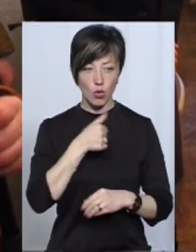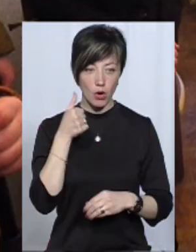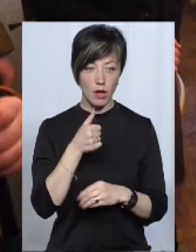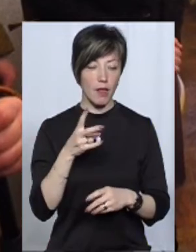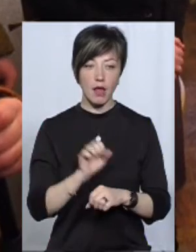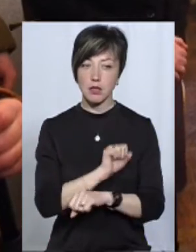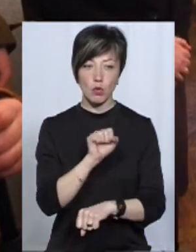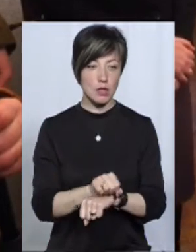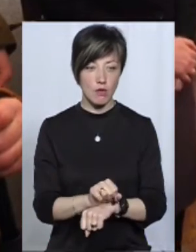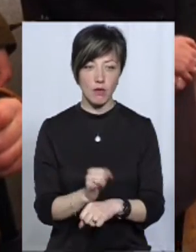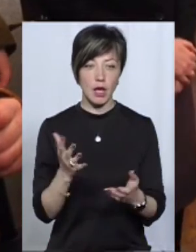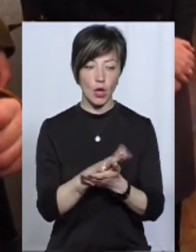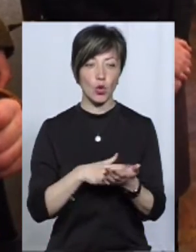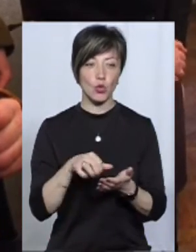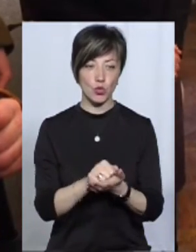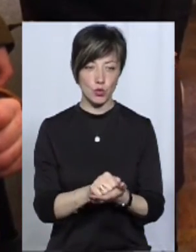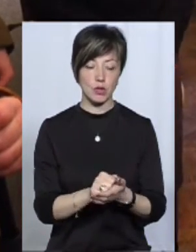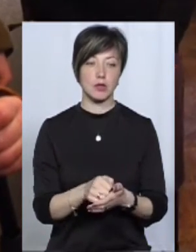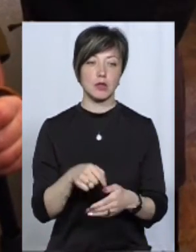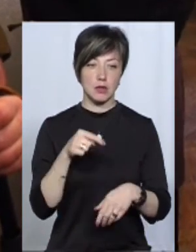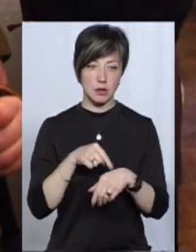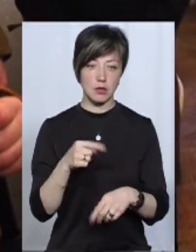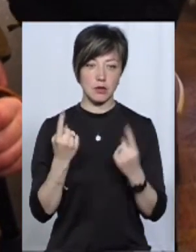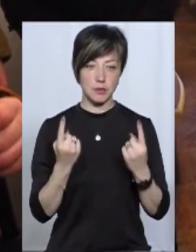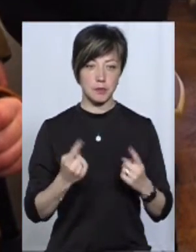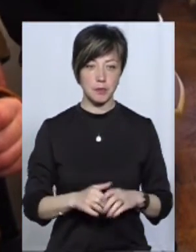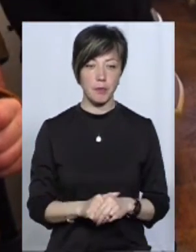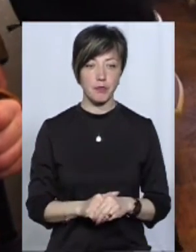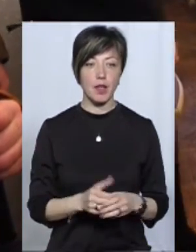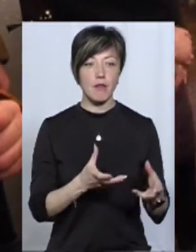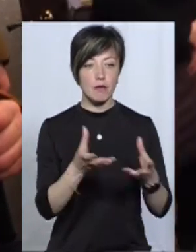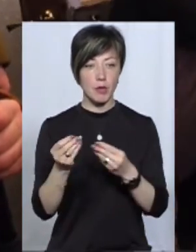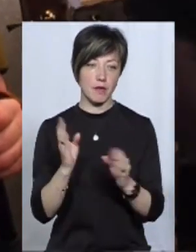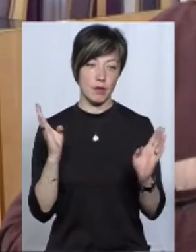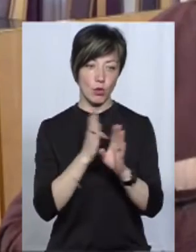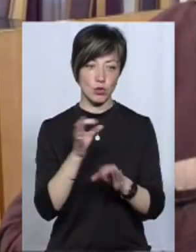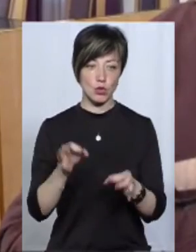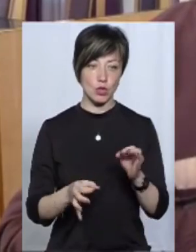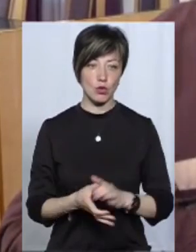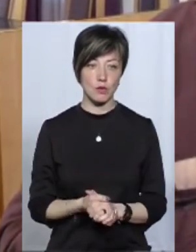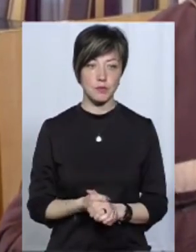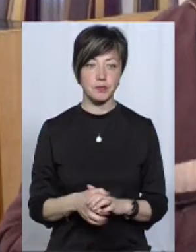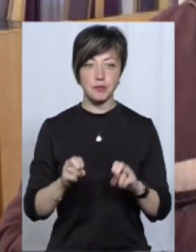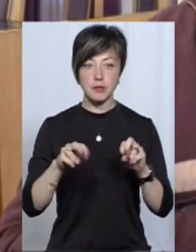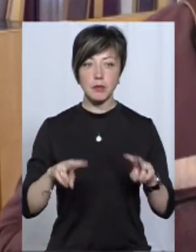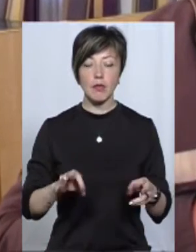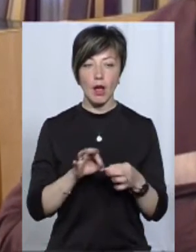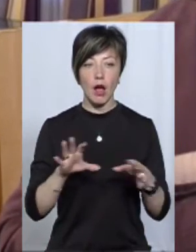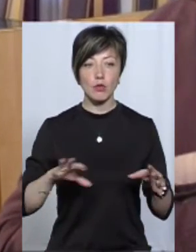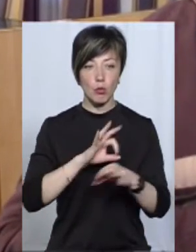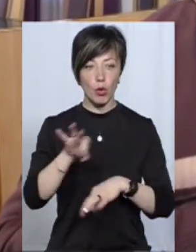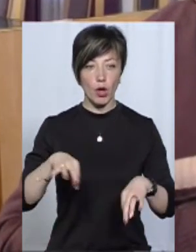незаконсервовані і які зазнали значних змін через вплив навколишнього середовища. Спеціаліст «Атомпроєкт